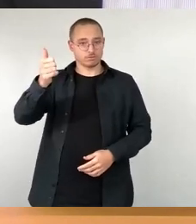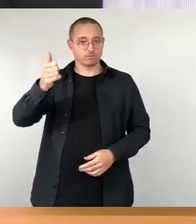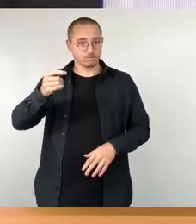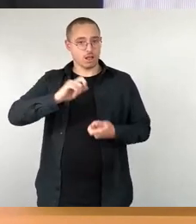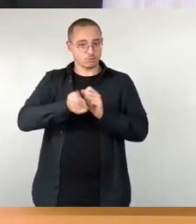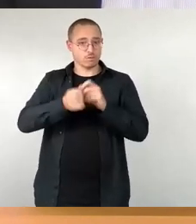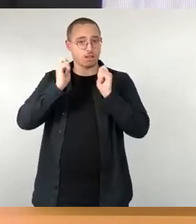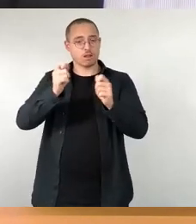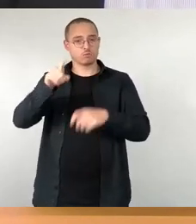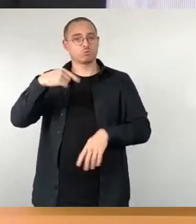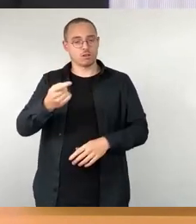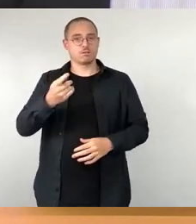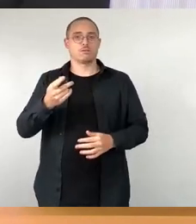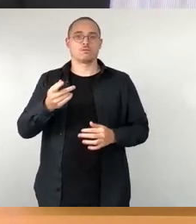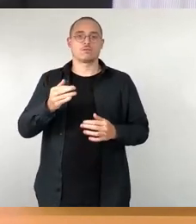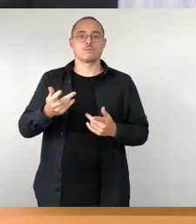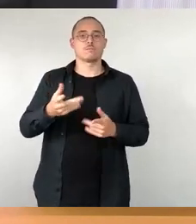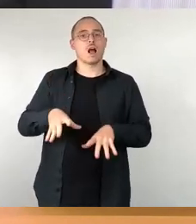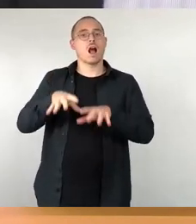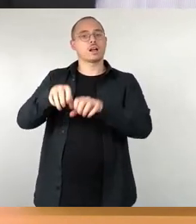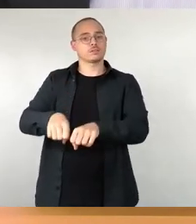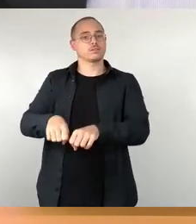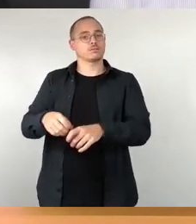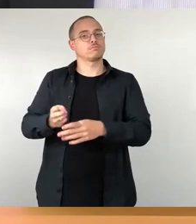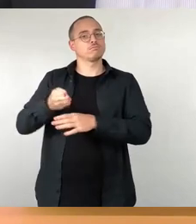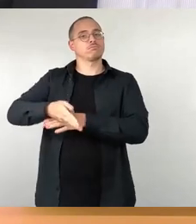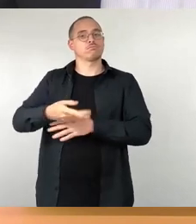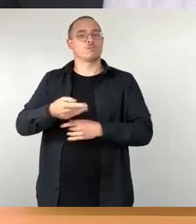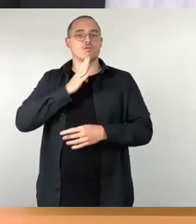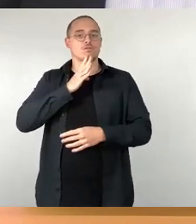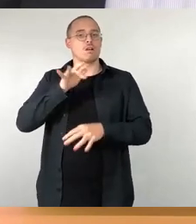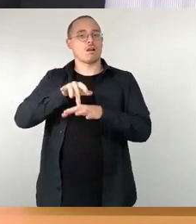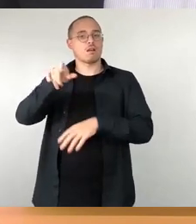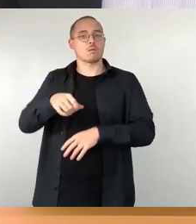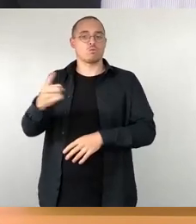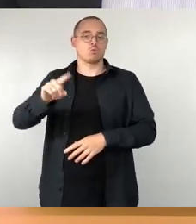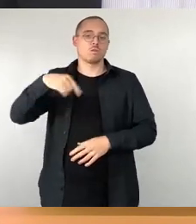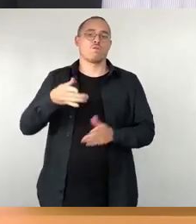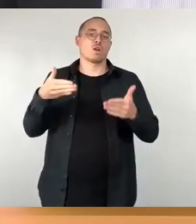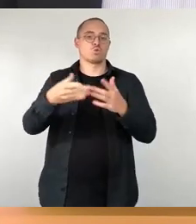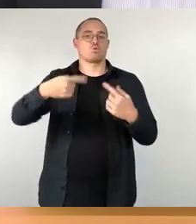zur Gastrednerin und dann in die Fraktionsrunde. Bitteschön, Herr Dr. Schulte-Wissermann.